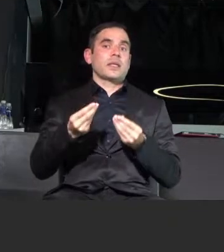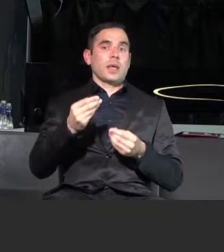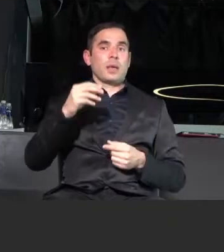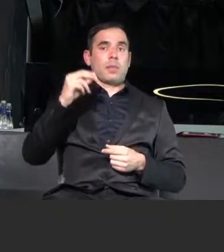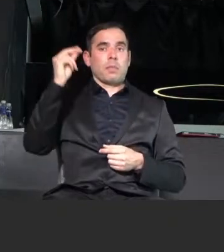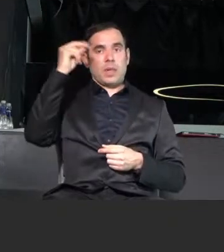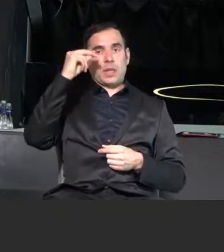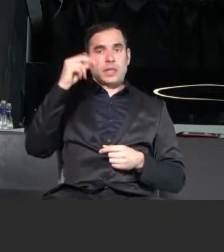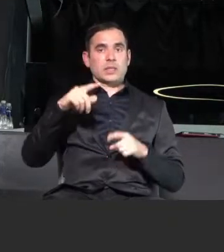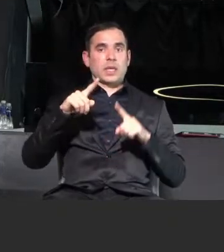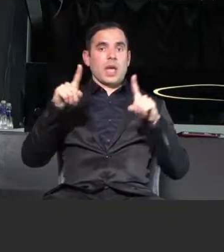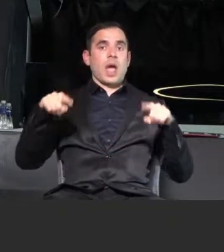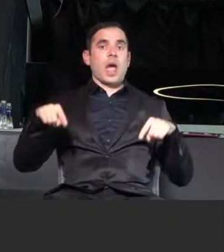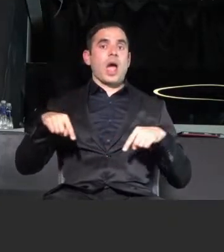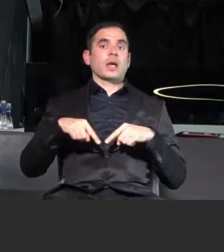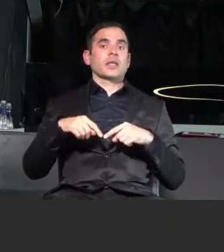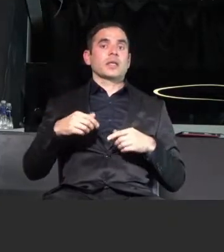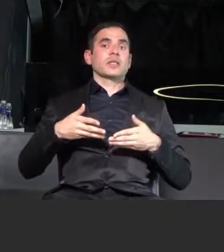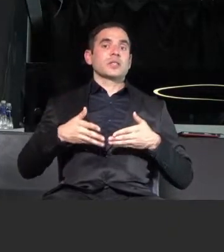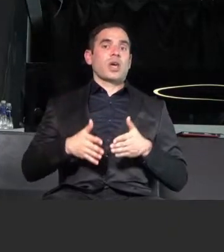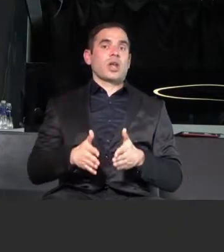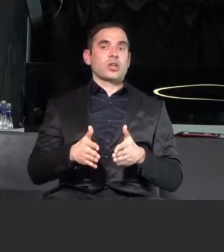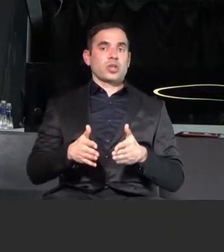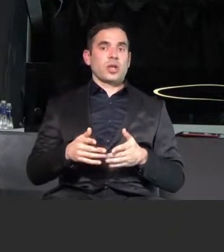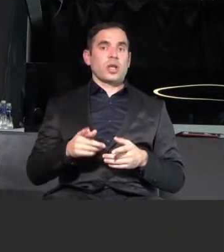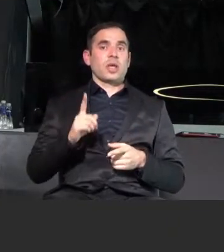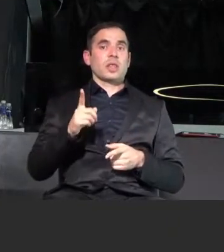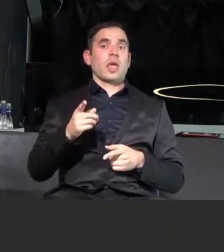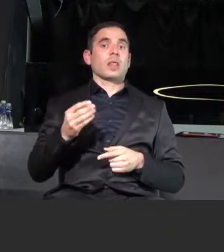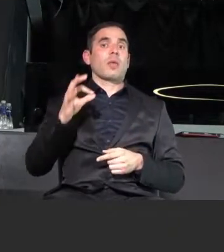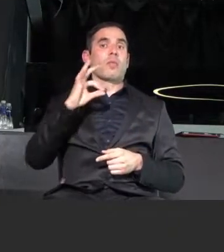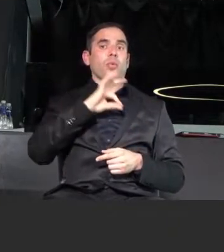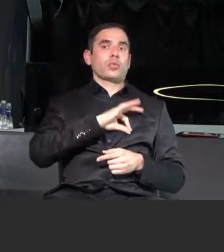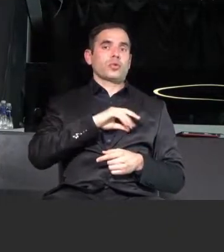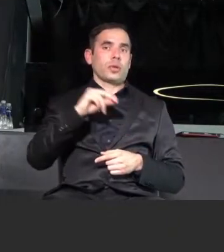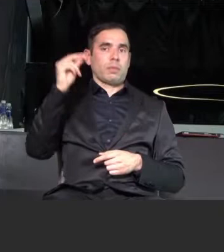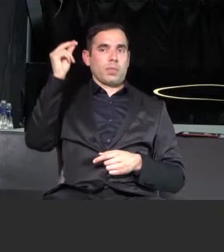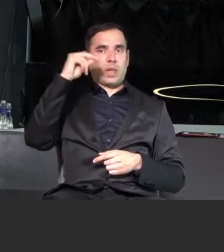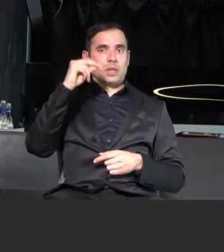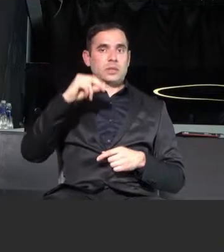раждане, въз основа на който тя да придобие българско гражданство.